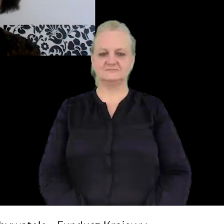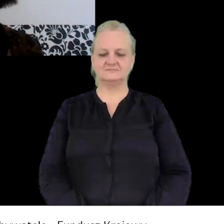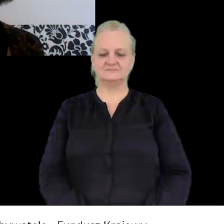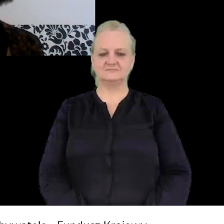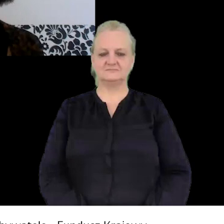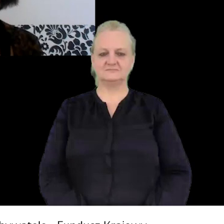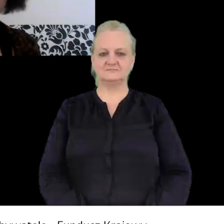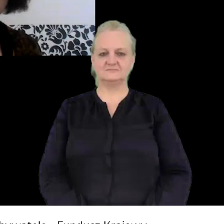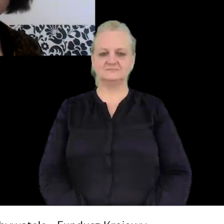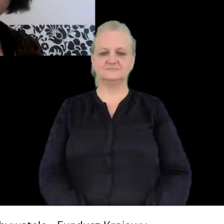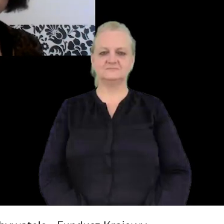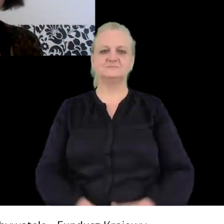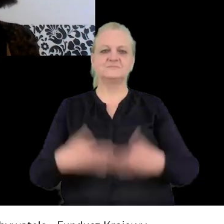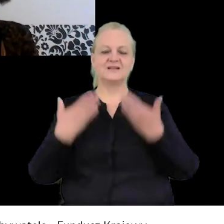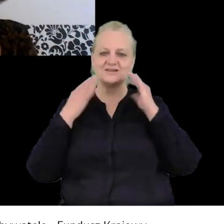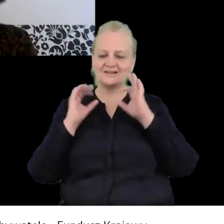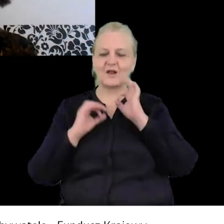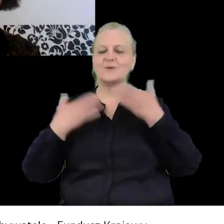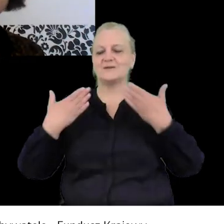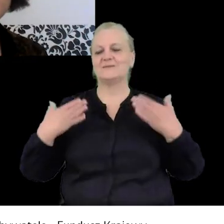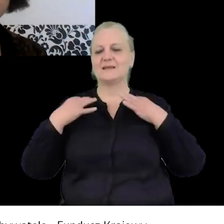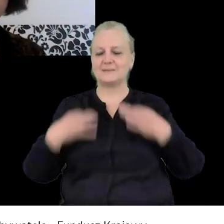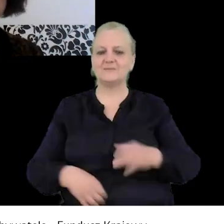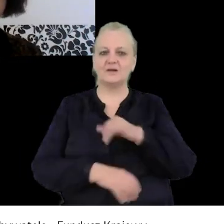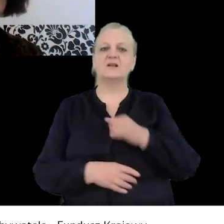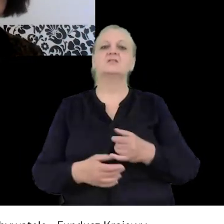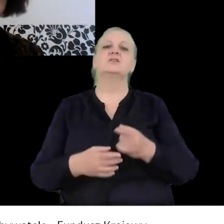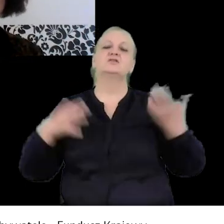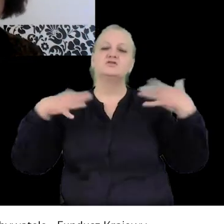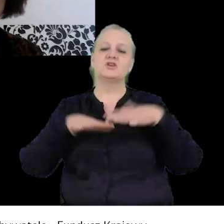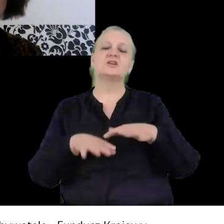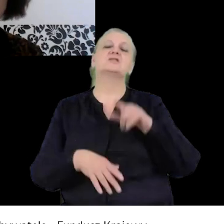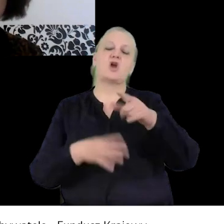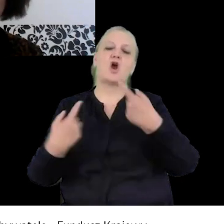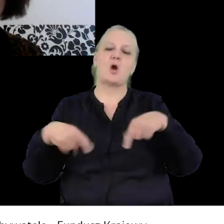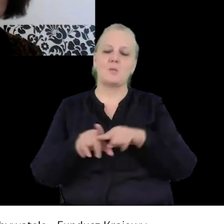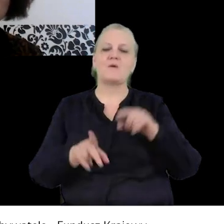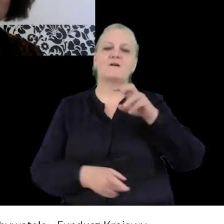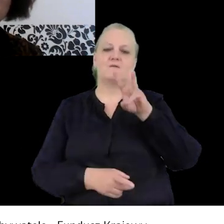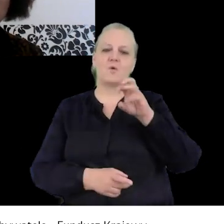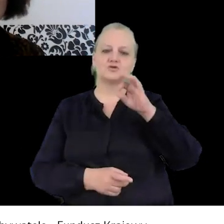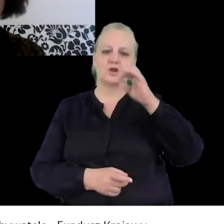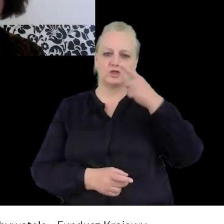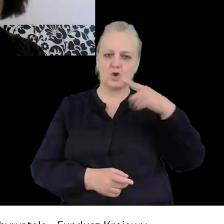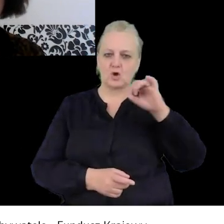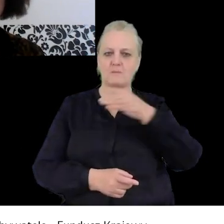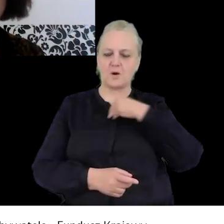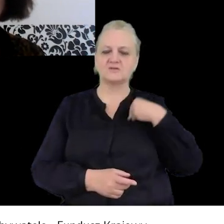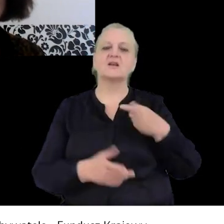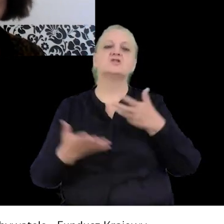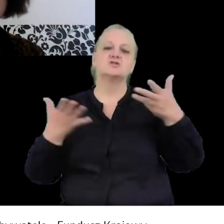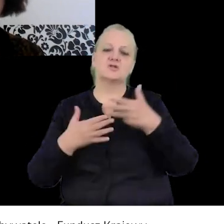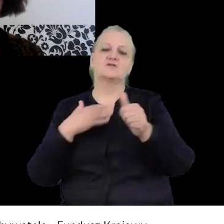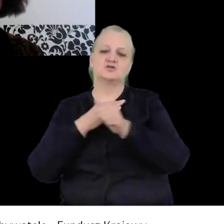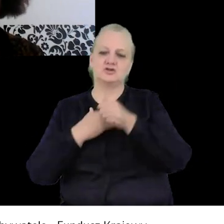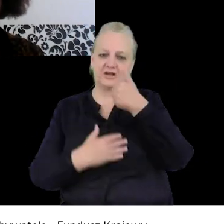Dzień dobry, witam Państwa w imieniu sieci obywatelskiej Watchdog Polska i Stowarzyszenia 61 i zapraszam na